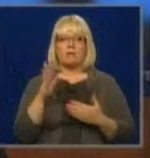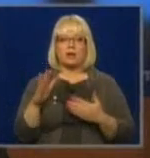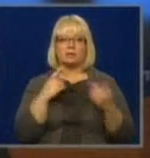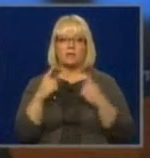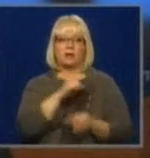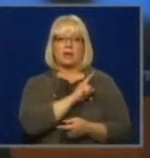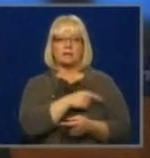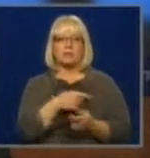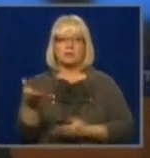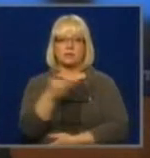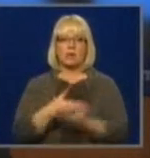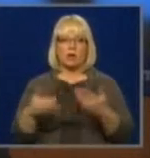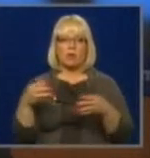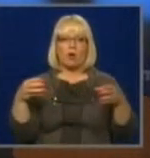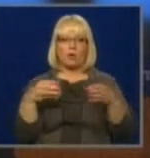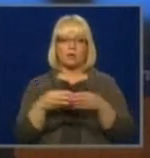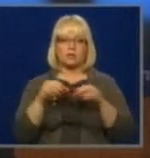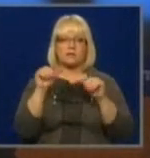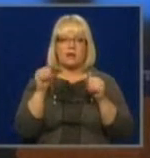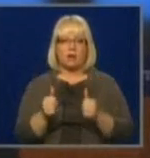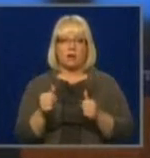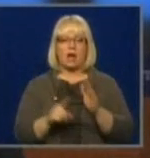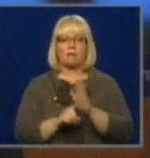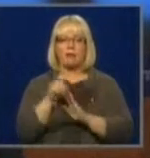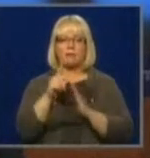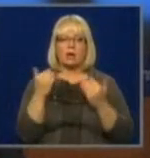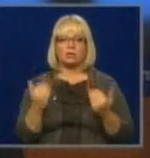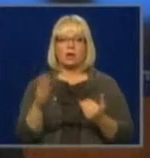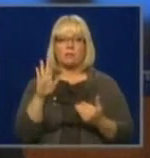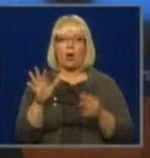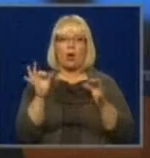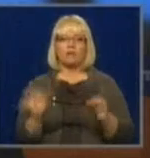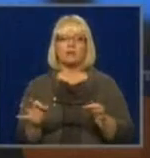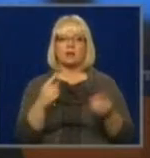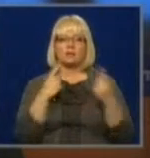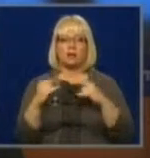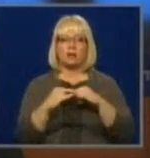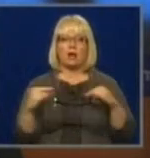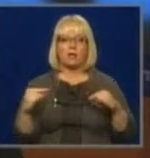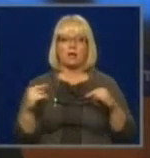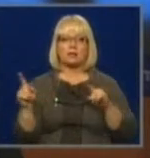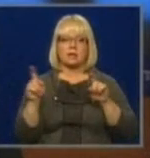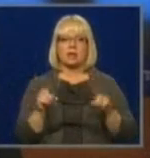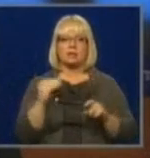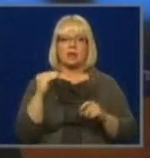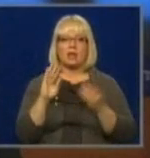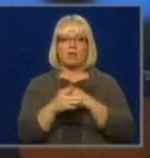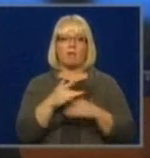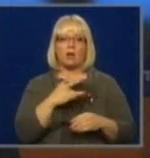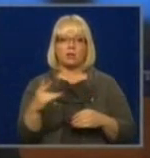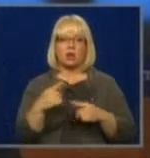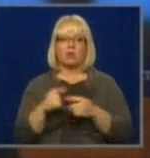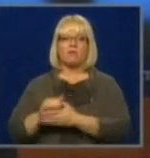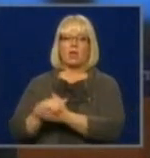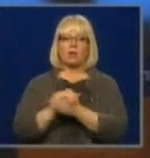Sarunām priespējamo sadarbību un koalīcijas veidošana. Kā pirmiešudiem pie oficiāla saruna gauda sēdās Zatler Reforma